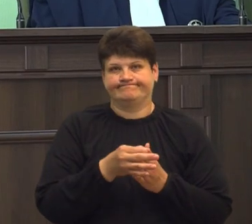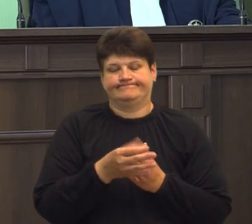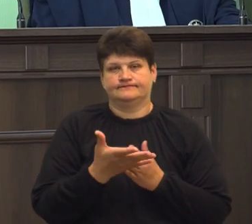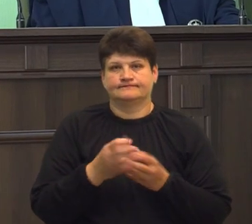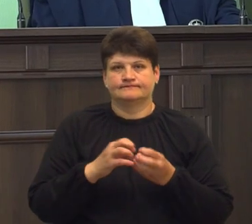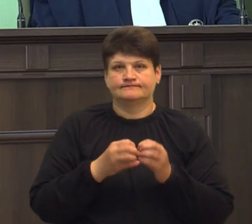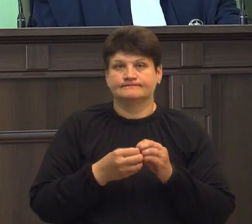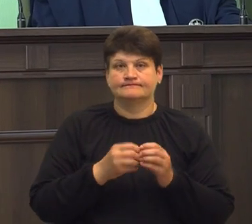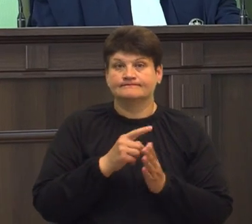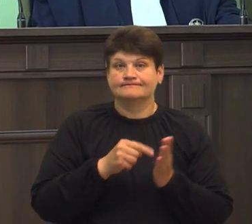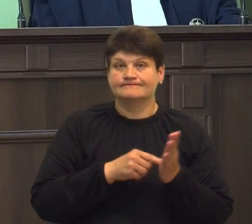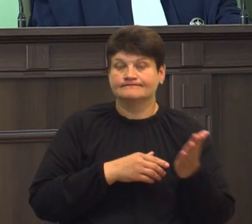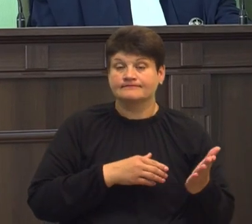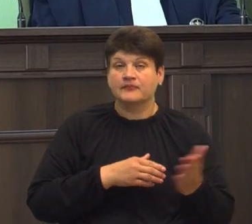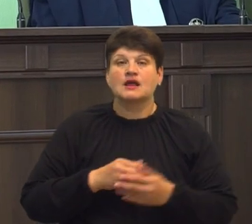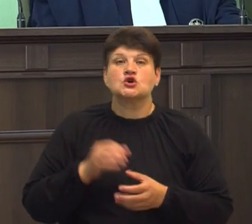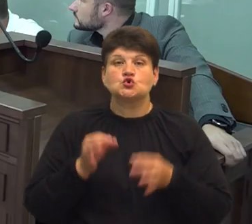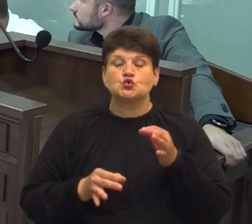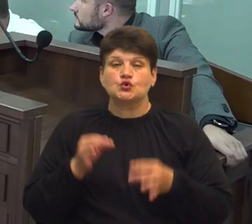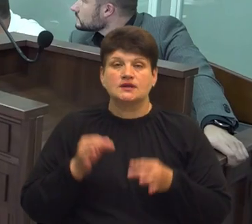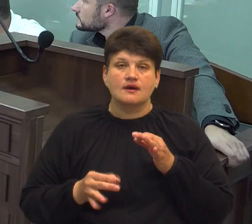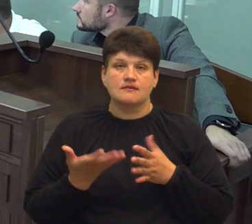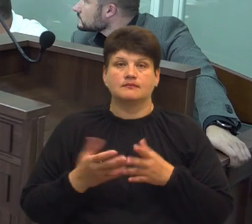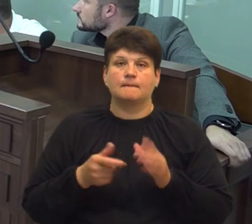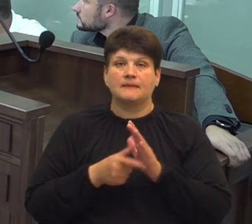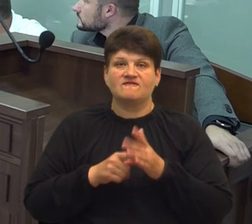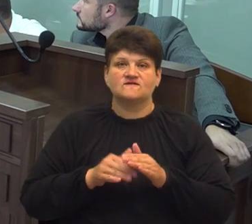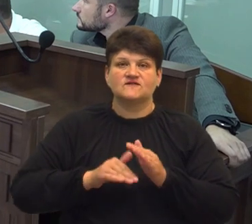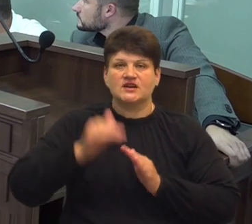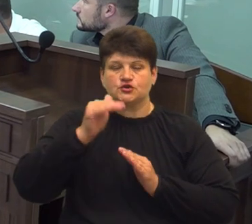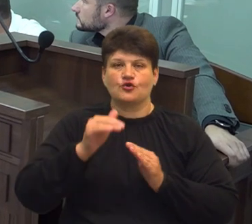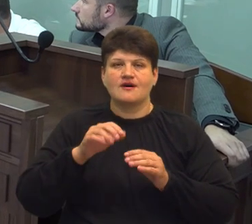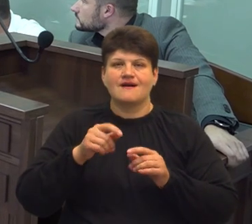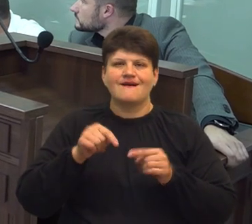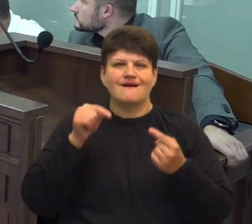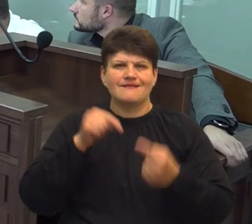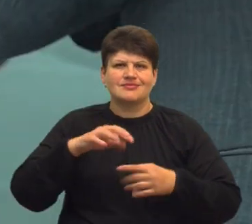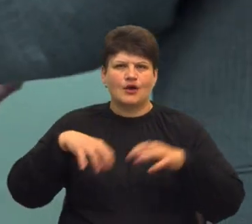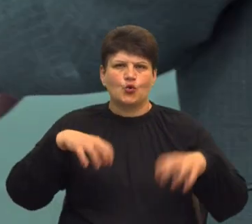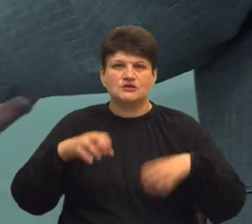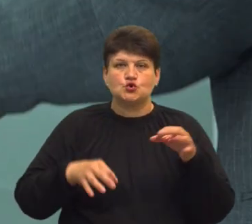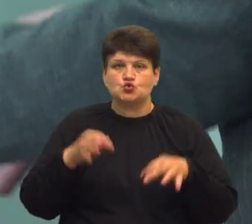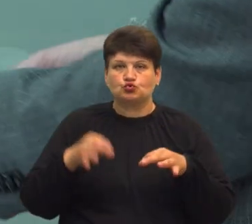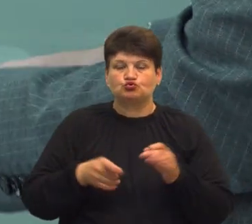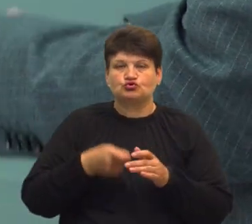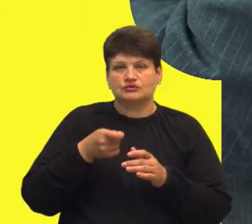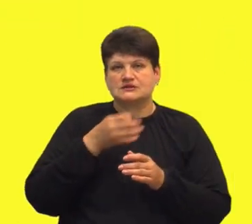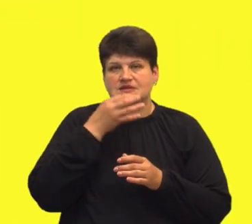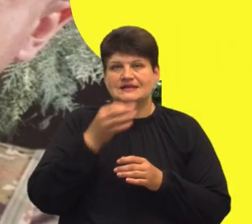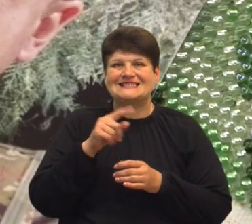Судді апеляційної палати Вищого антикорупційного суду розглянули запобіжний захід голові обласної ради. Що вирішили?